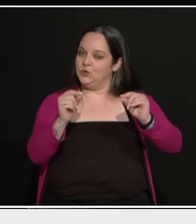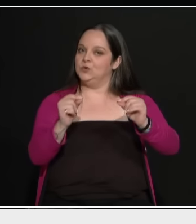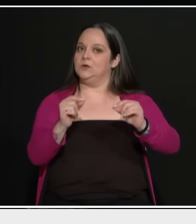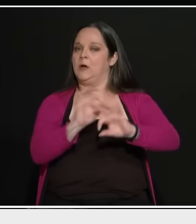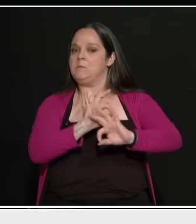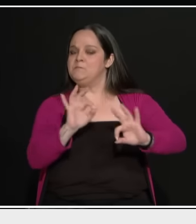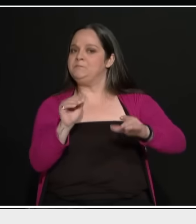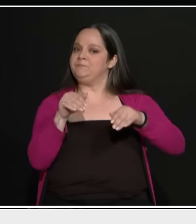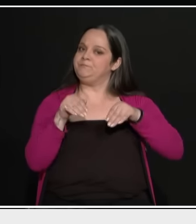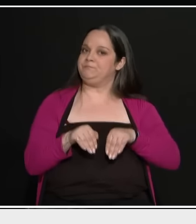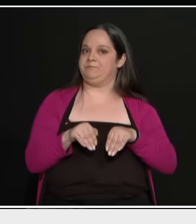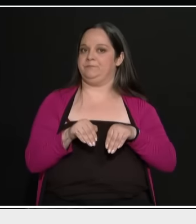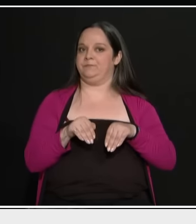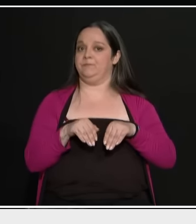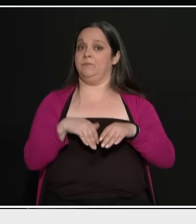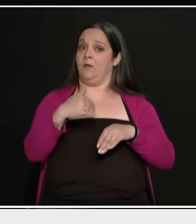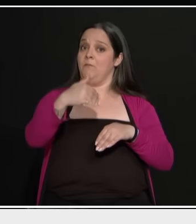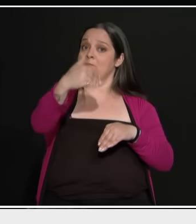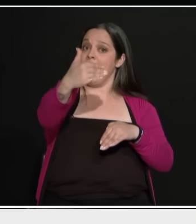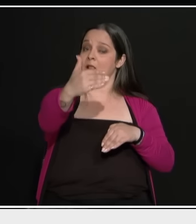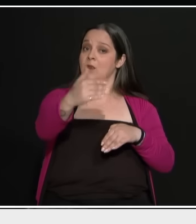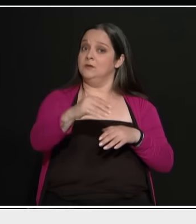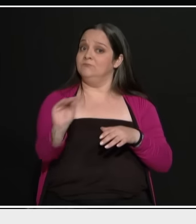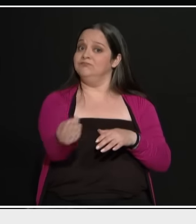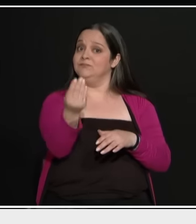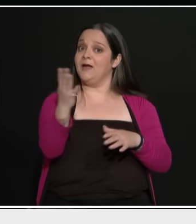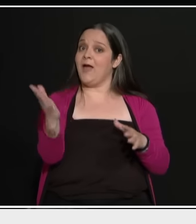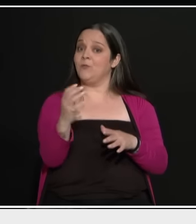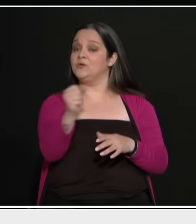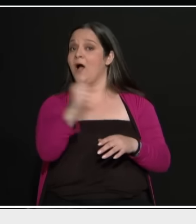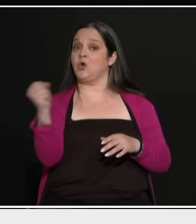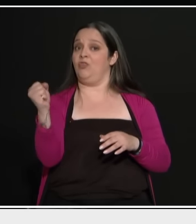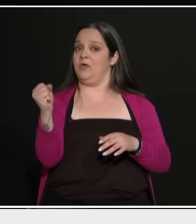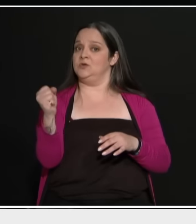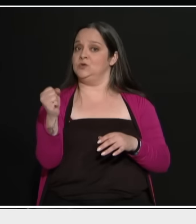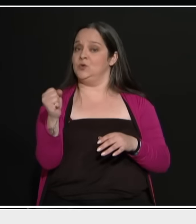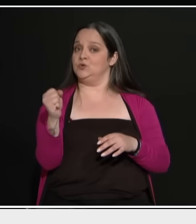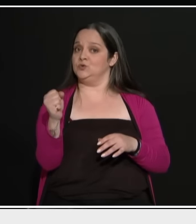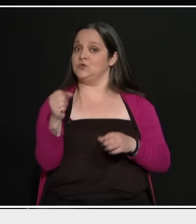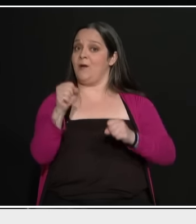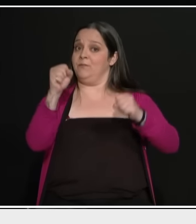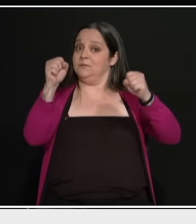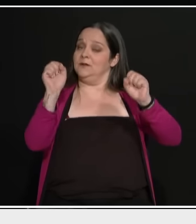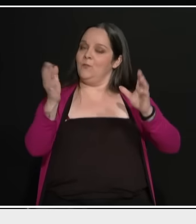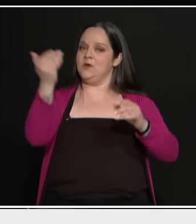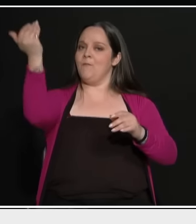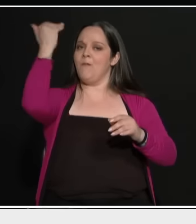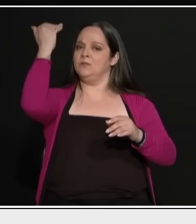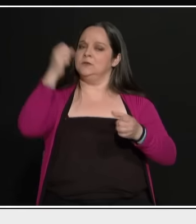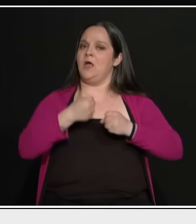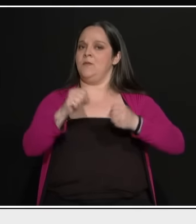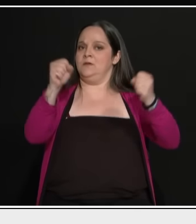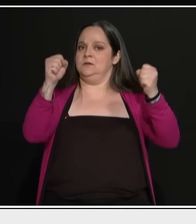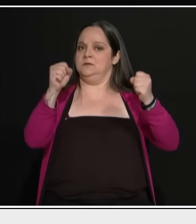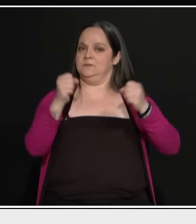πειθαρχούν. Κάποια στιγμή όμως δεν θα πειθαρχήσουν. Οπότε εκεί είναι μέσα στο μυαλό τους να επαναστατήσουν. Οι ευρωπαϊκοί τους